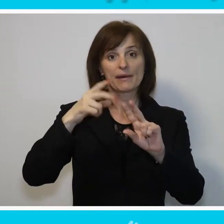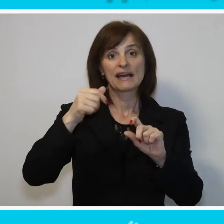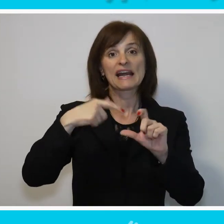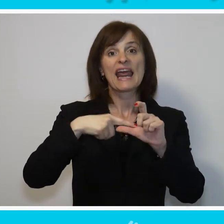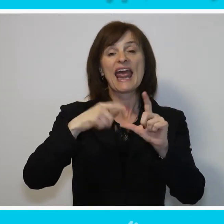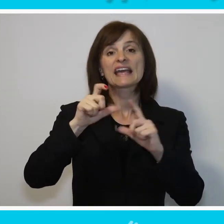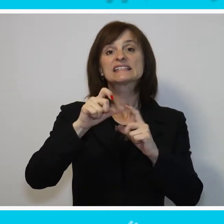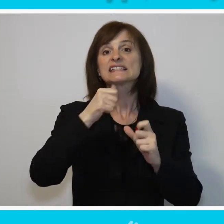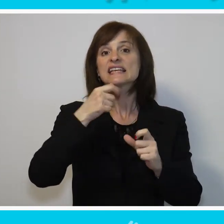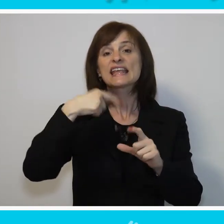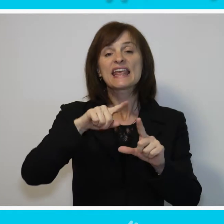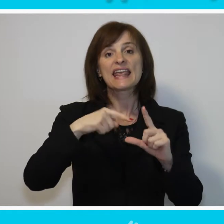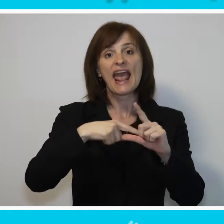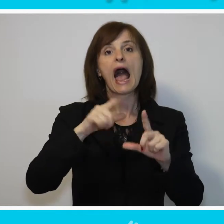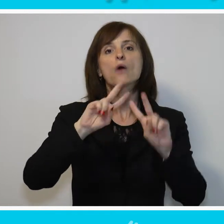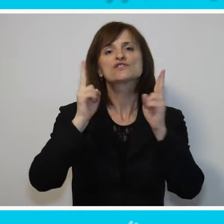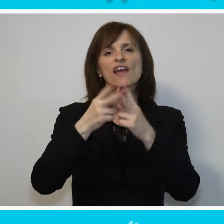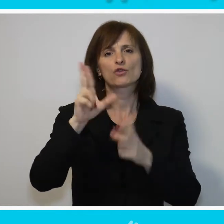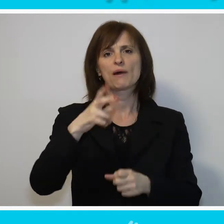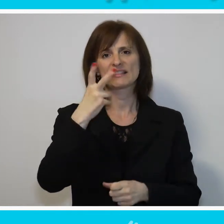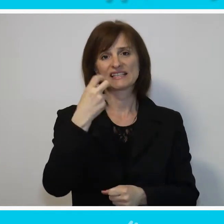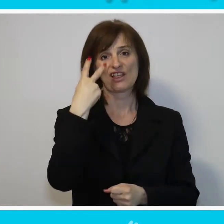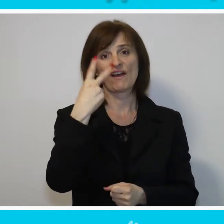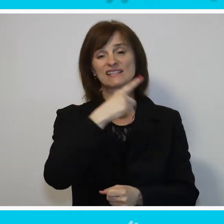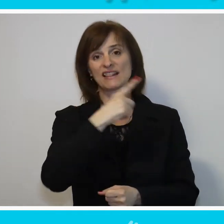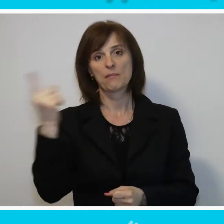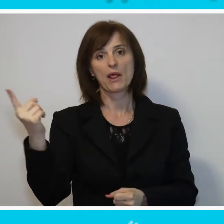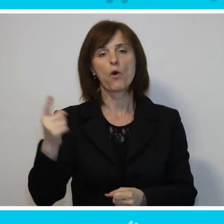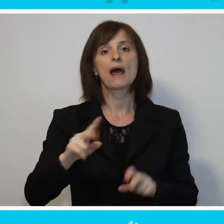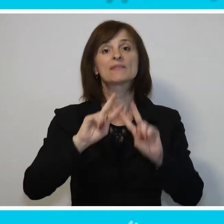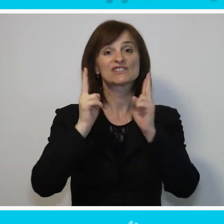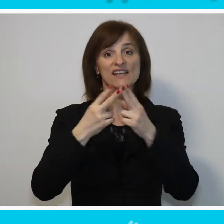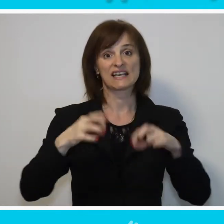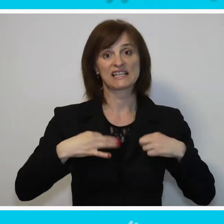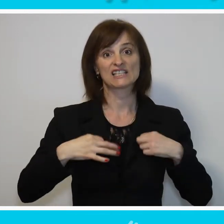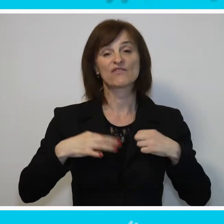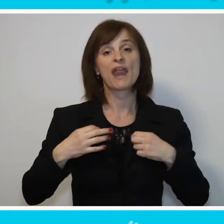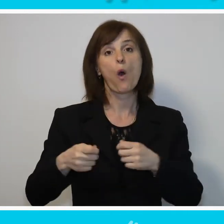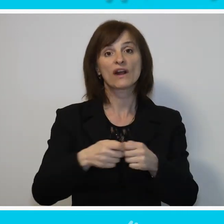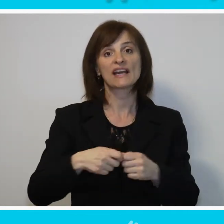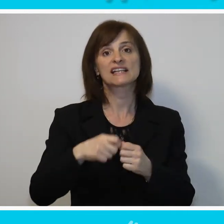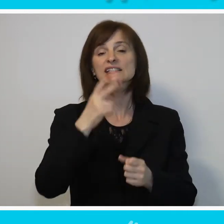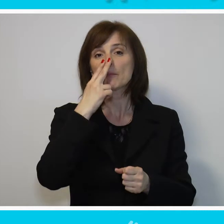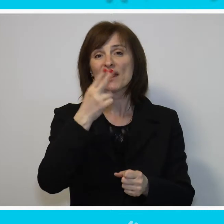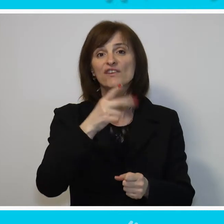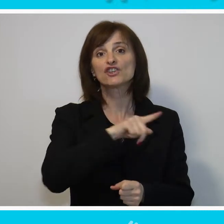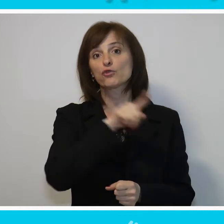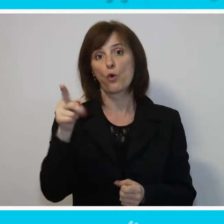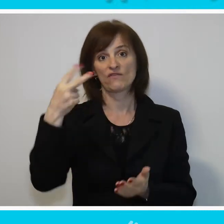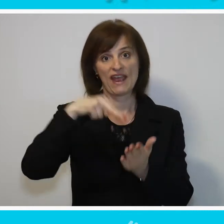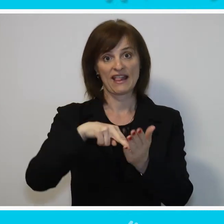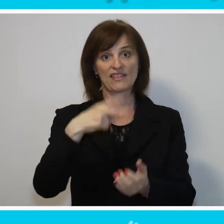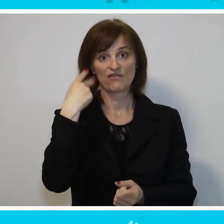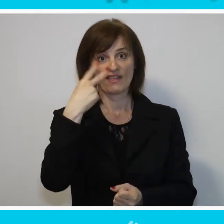dostiže oko 320 miliona. Svetska zdravstvena organizacija predviđa da će do 2020.